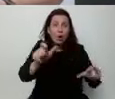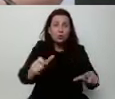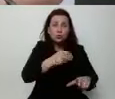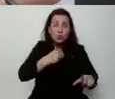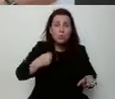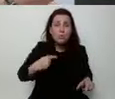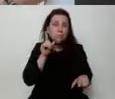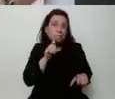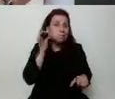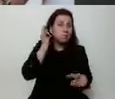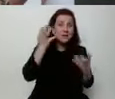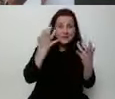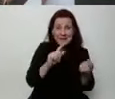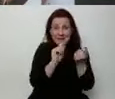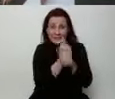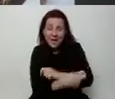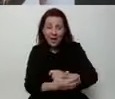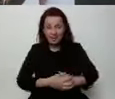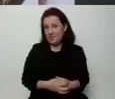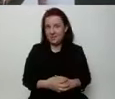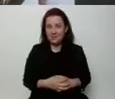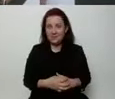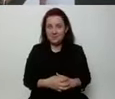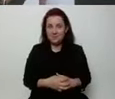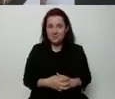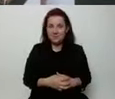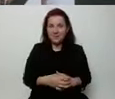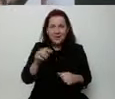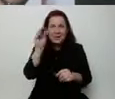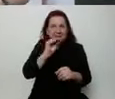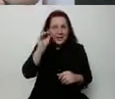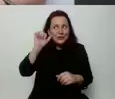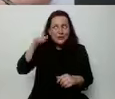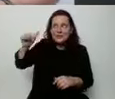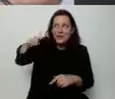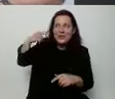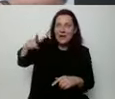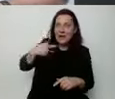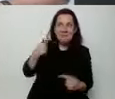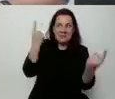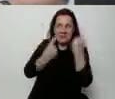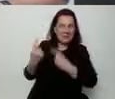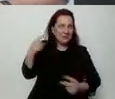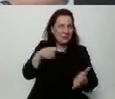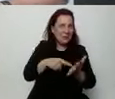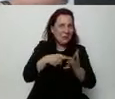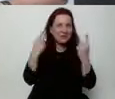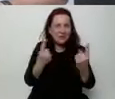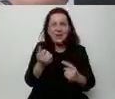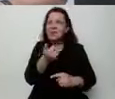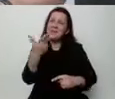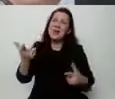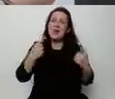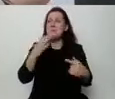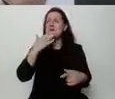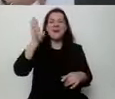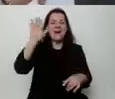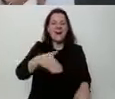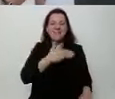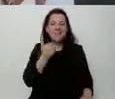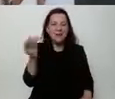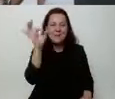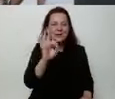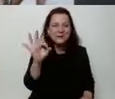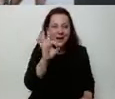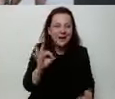zmiany. Nie oczekiwaliśmy tego jeszcze parę tygodni temu. Bardzo wiele osób mówiło, nie mamy szans, dlatego, że w